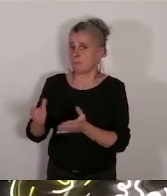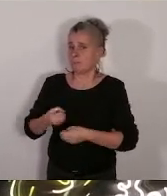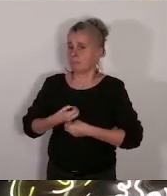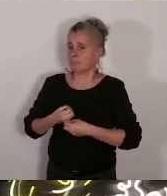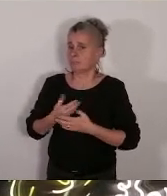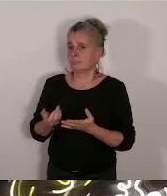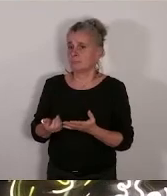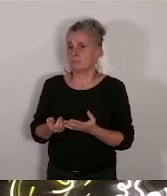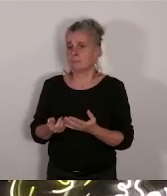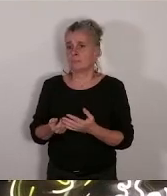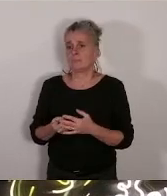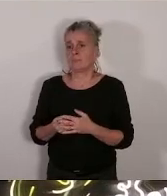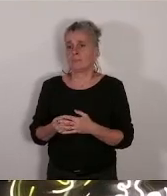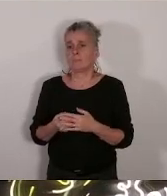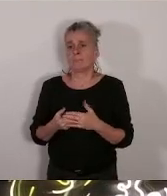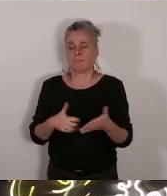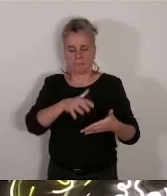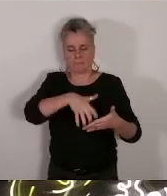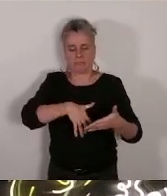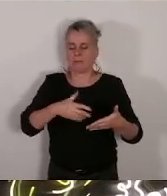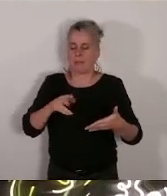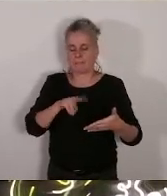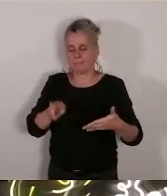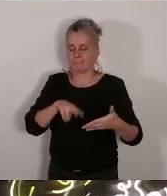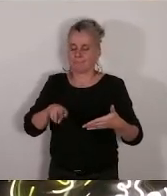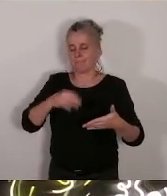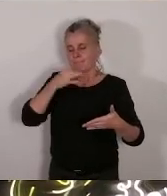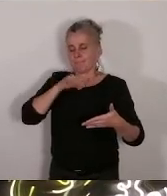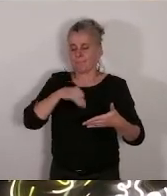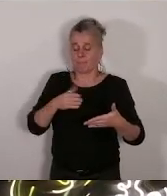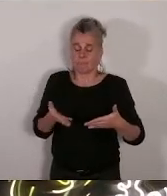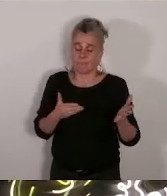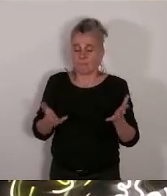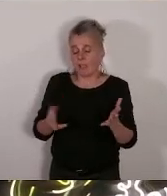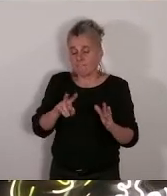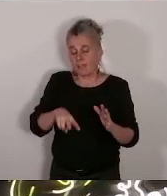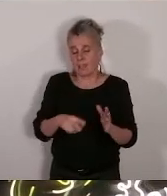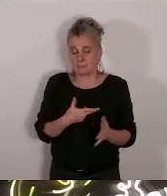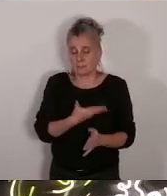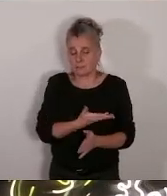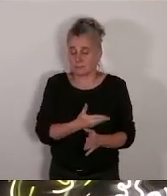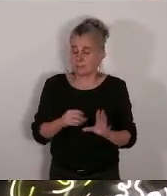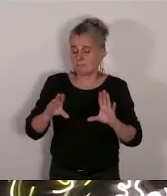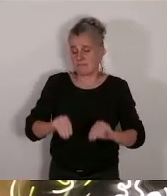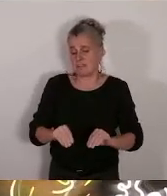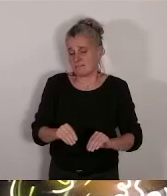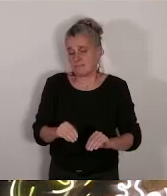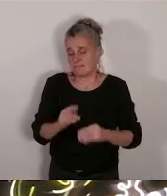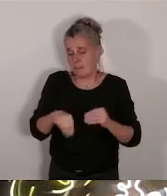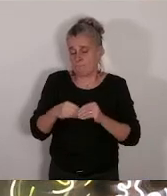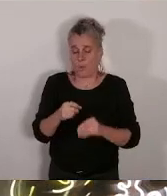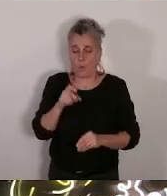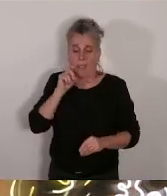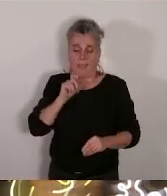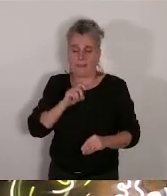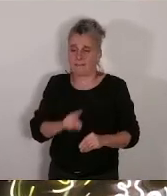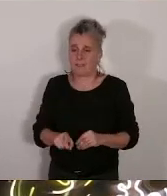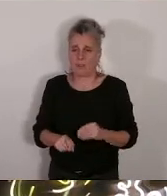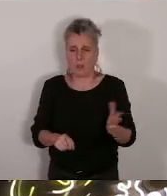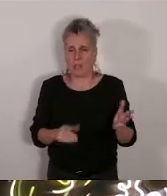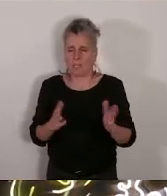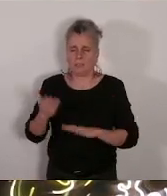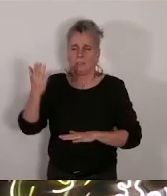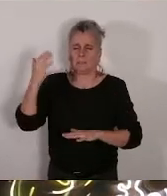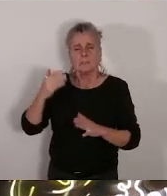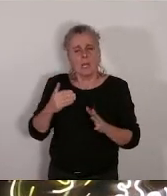elle n'a d'ailleurs que peu d'équivalent dans ce monde grec. Pourtant, Jean-Luc Mélenchon lui-même avait signé comme nous la pétition de 1